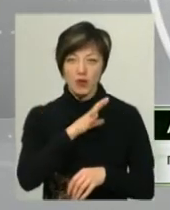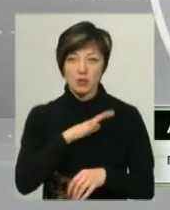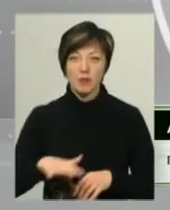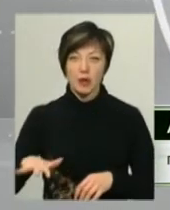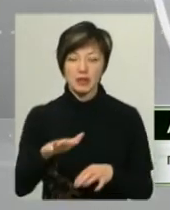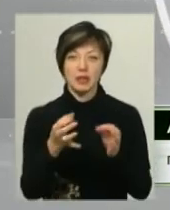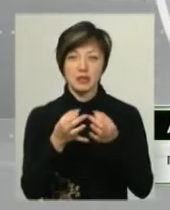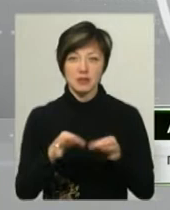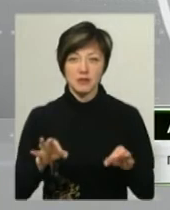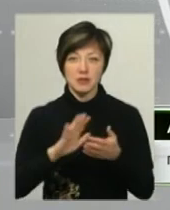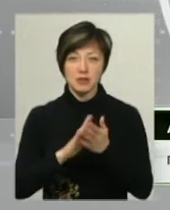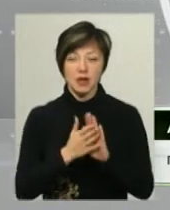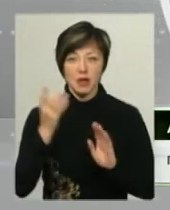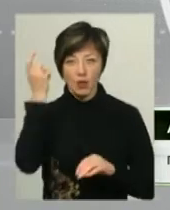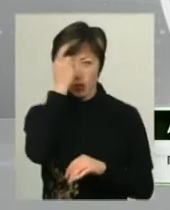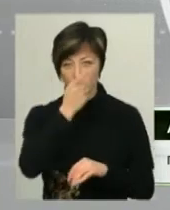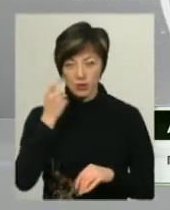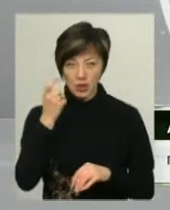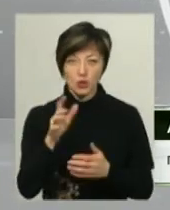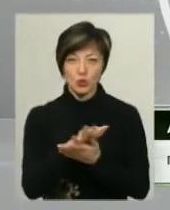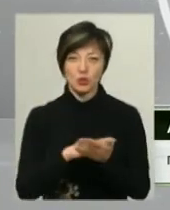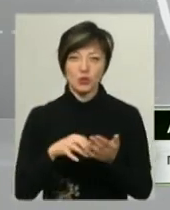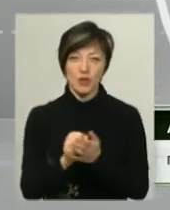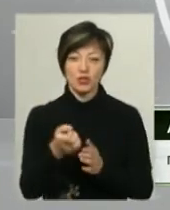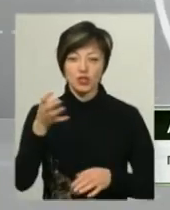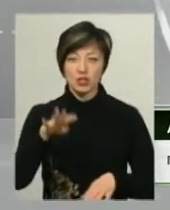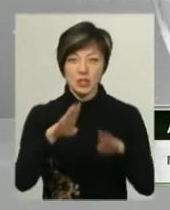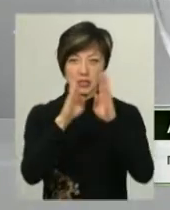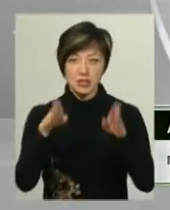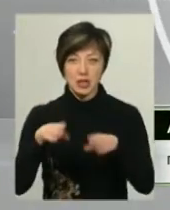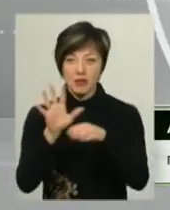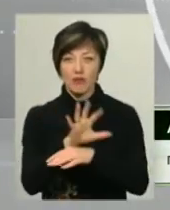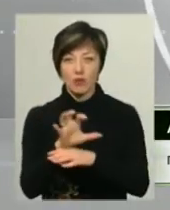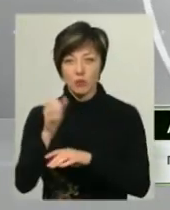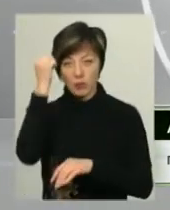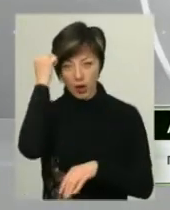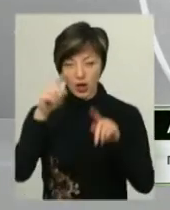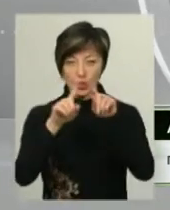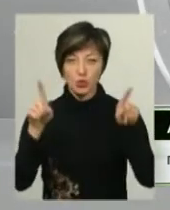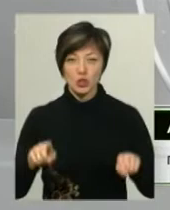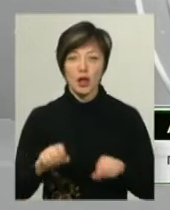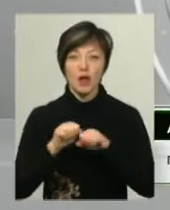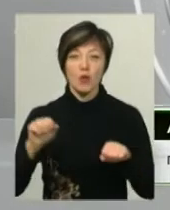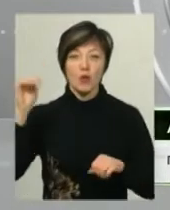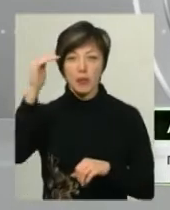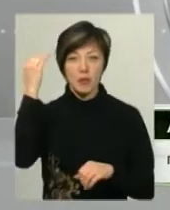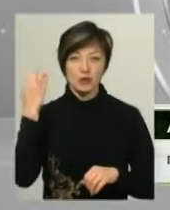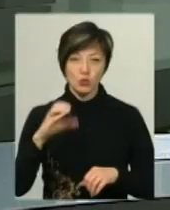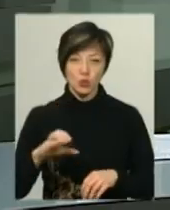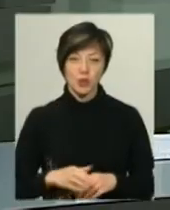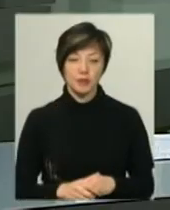незалежності стані алкогольного сп'яніння, зруйнував 4 стендер з фотографіями меморіальної дошки Героїв Небесної Сотні.